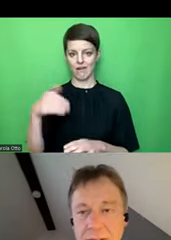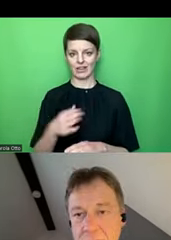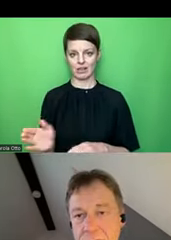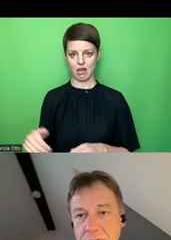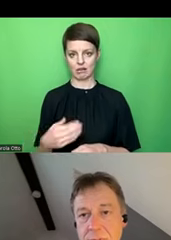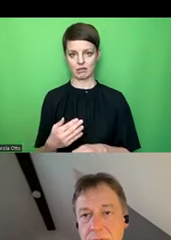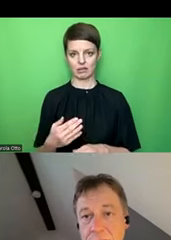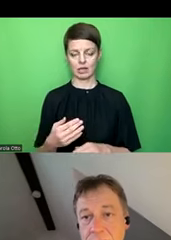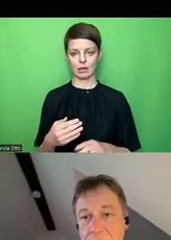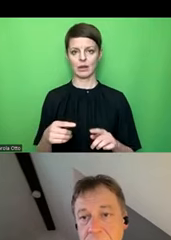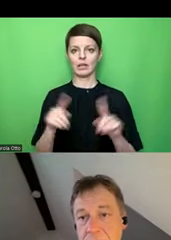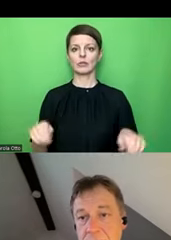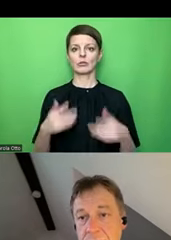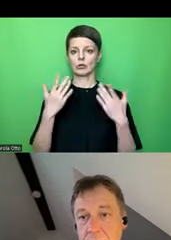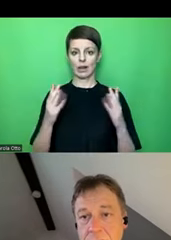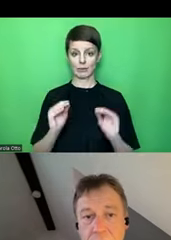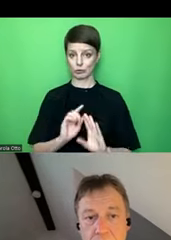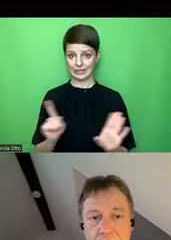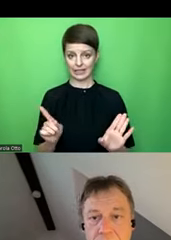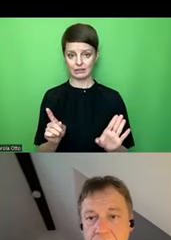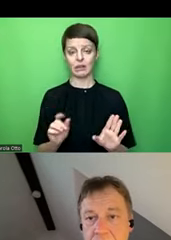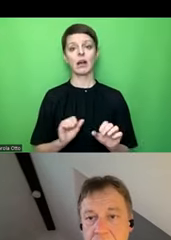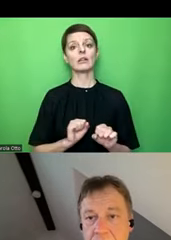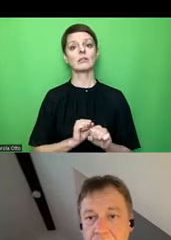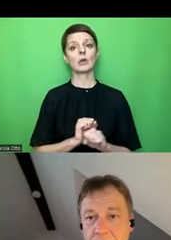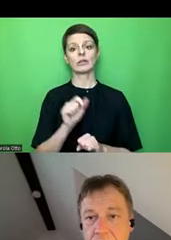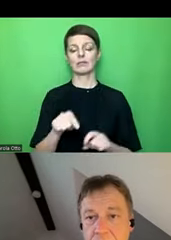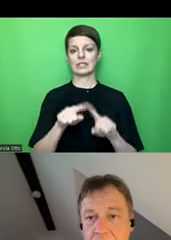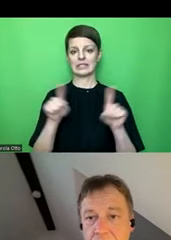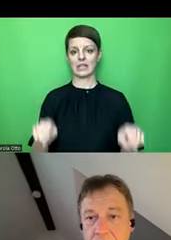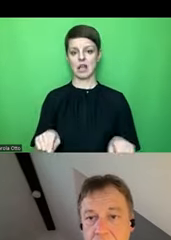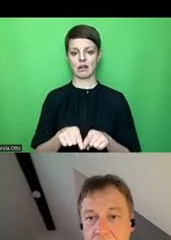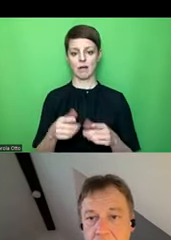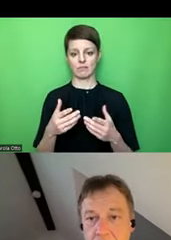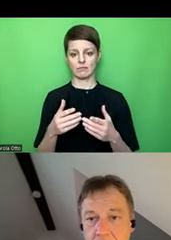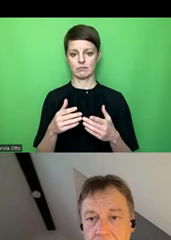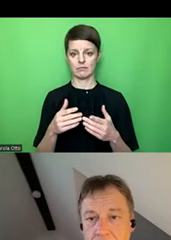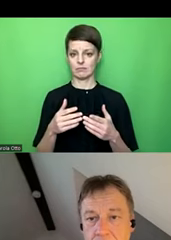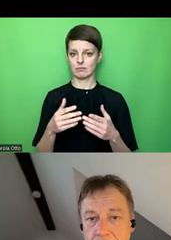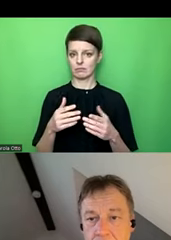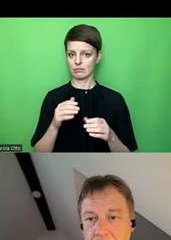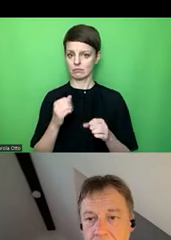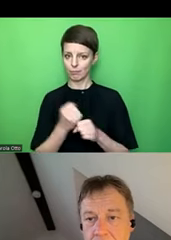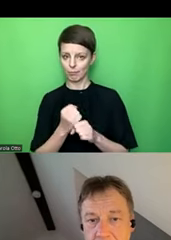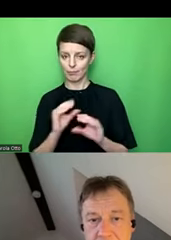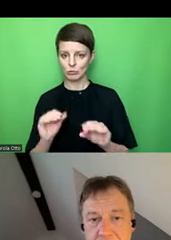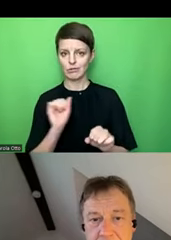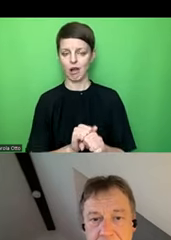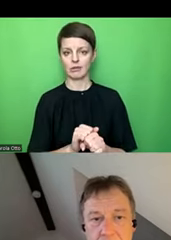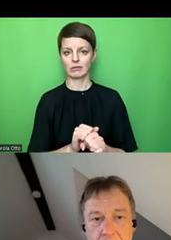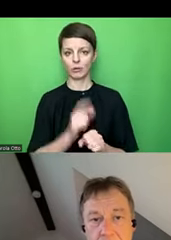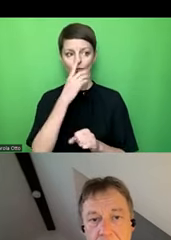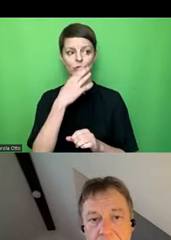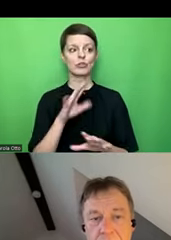keinen Screenreader benutzen, ist es wichtig, dass sie trotzdem noch dieses Diagramm erreichen und bearbeiten können. Das möchte ich nur sicherstellen, aber das